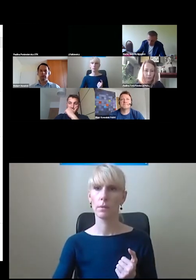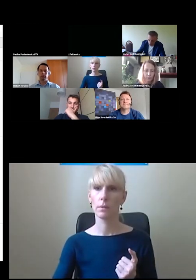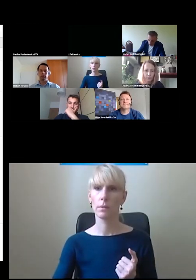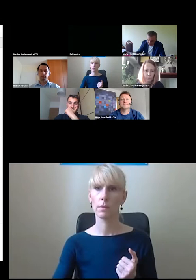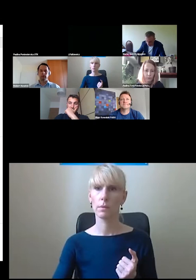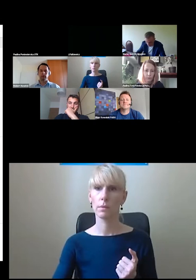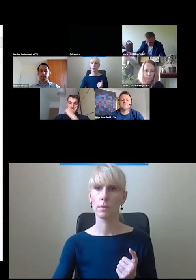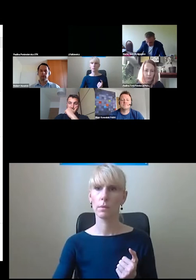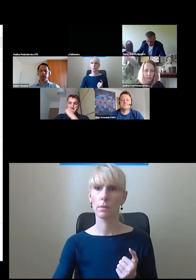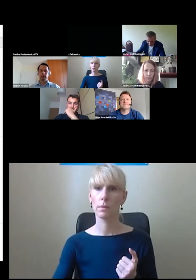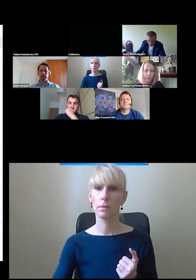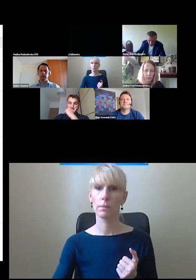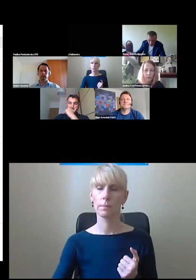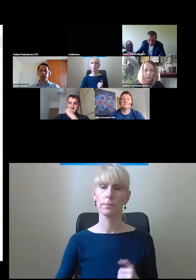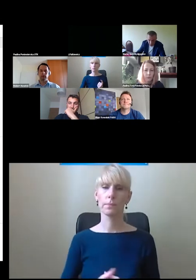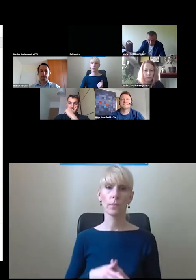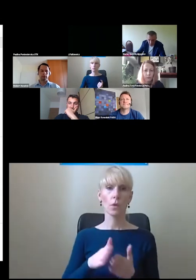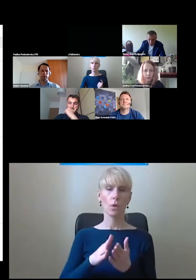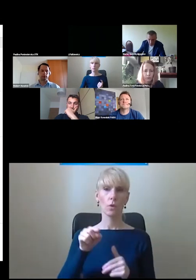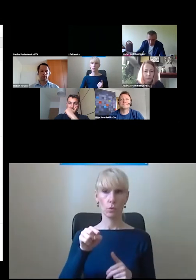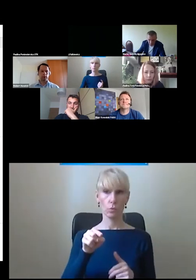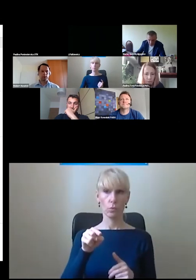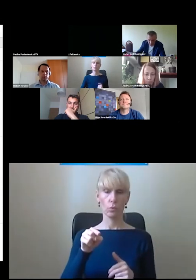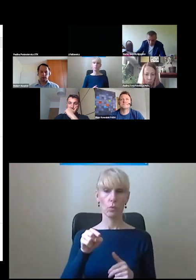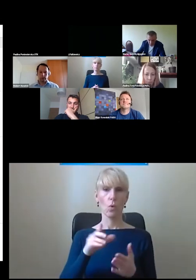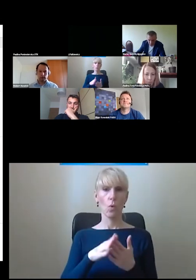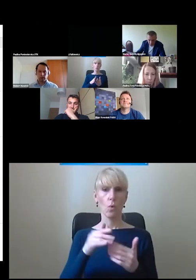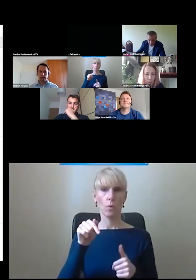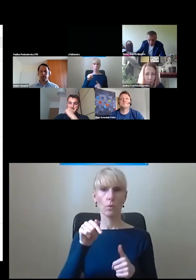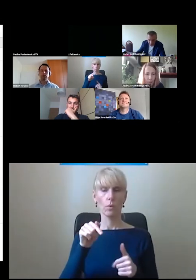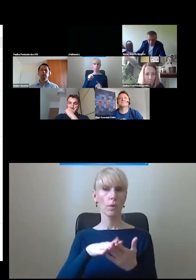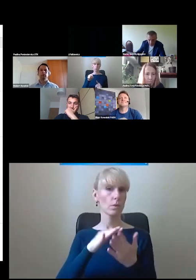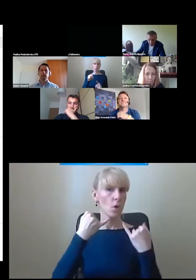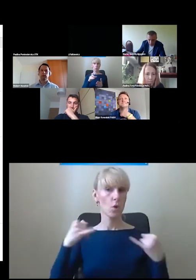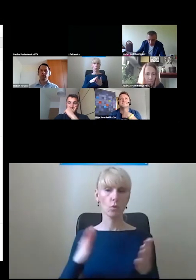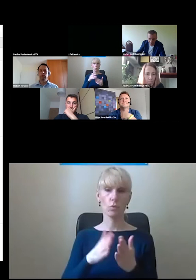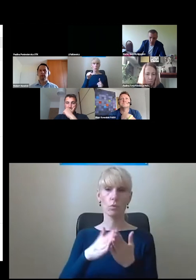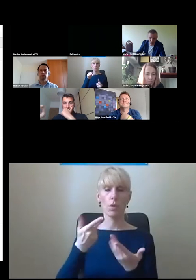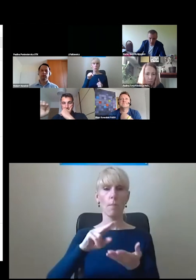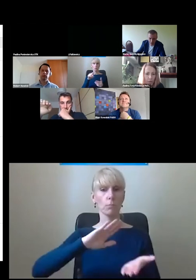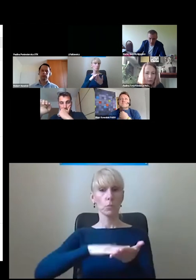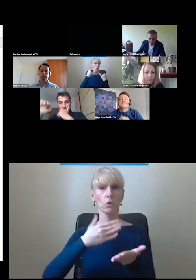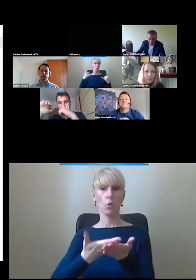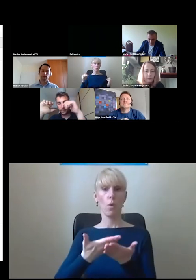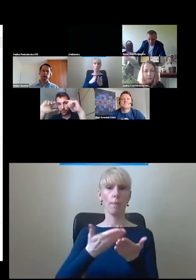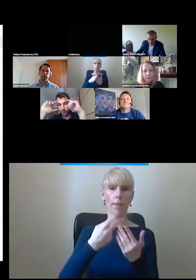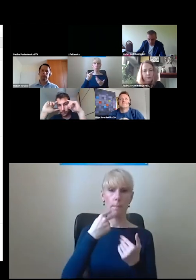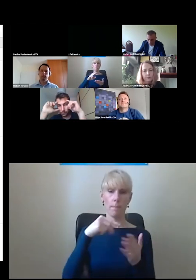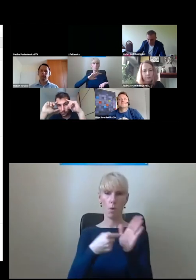wysokościowe, różnice wysokości to nie są tak opisane, ale właśnie są, jak to się nazywa, różne przykłady pokazane,